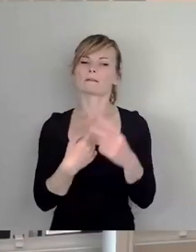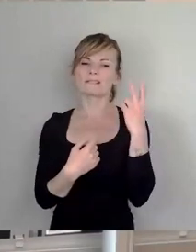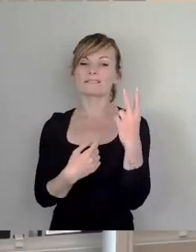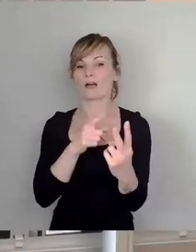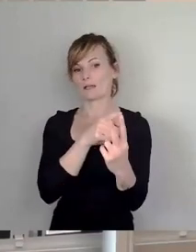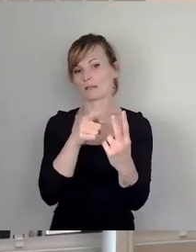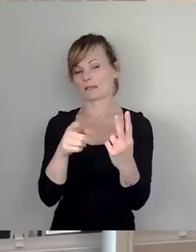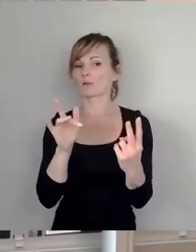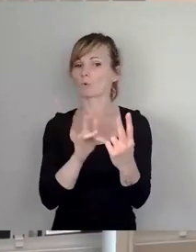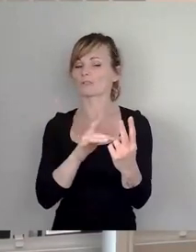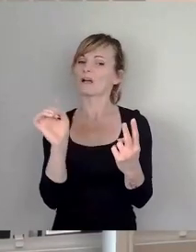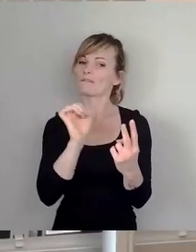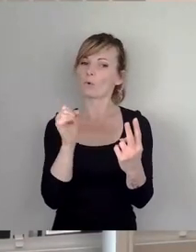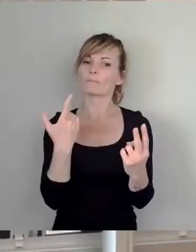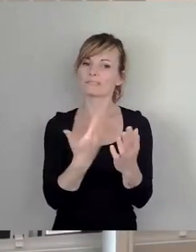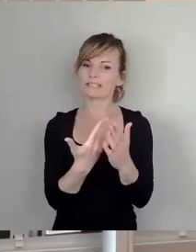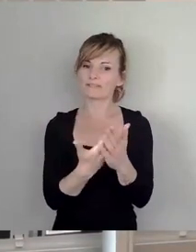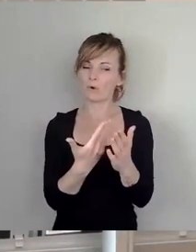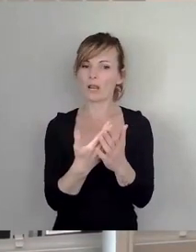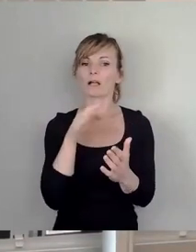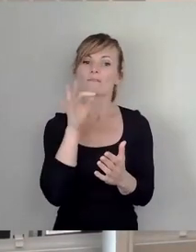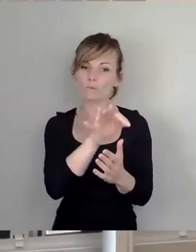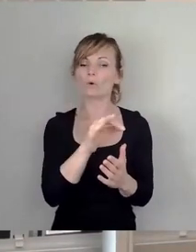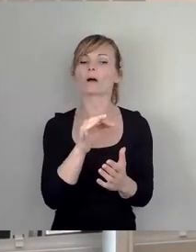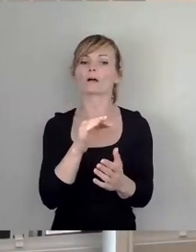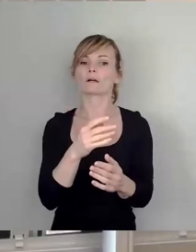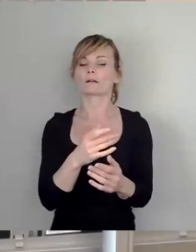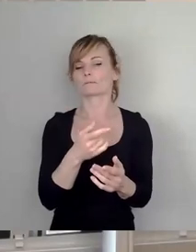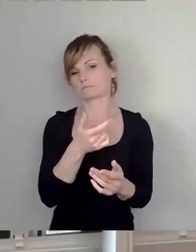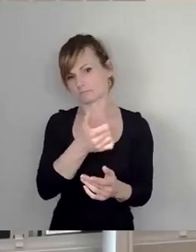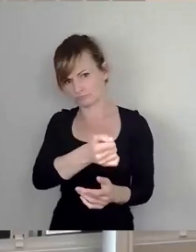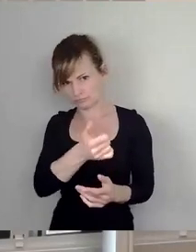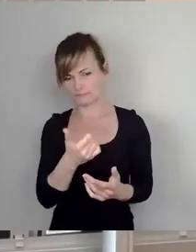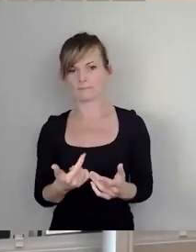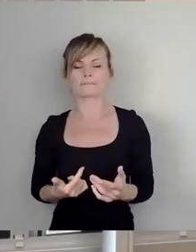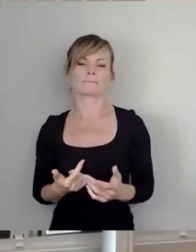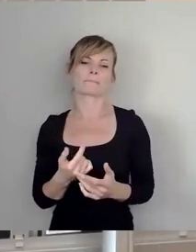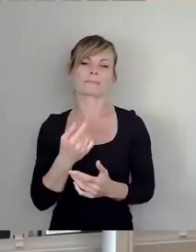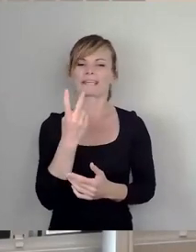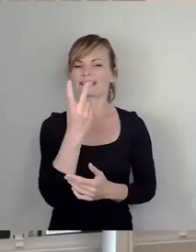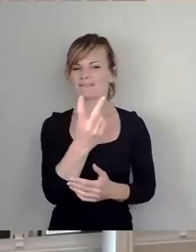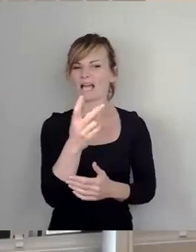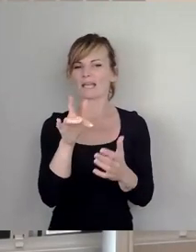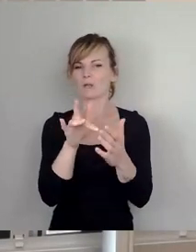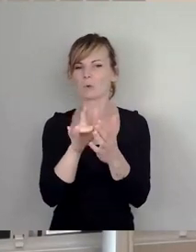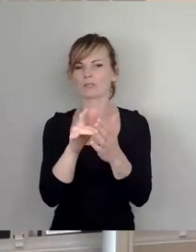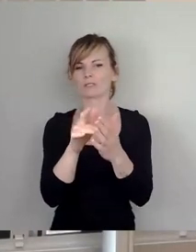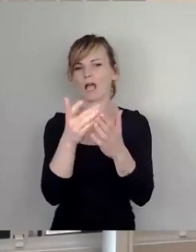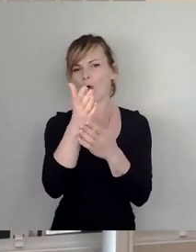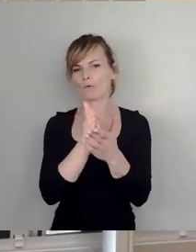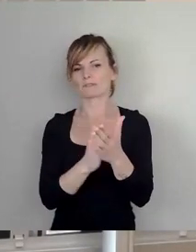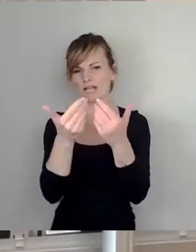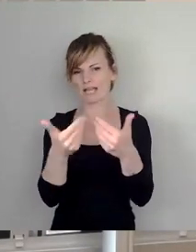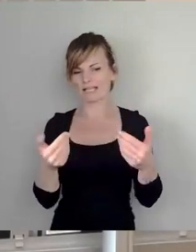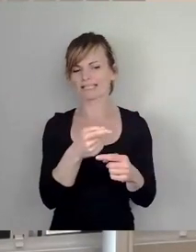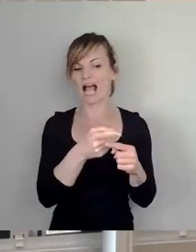heute für die Vorlage stimmen werde und die zwei Gründe teilen sich auf in einen halben und in einen anderthalbsten. Der